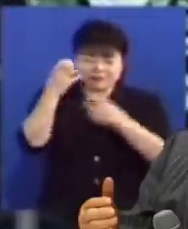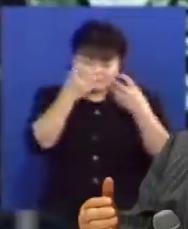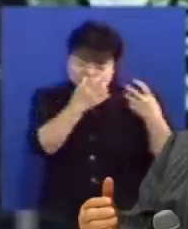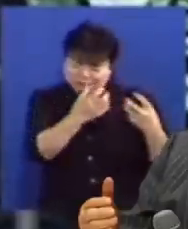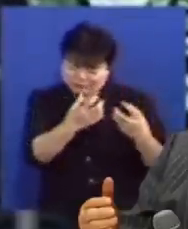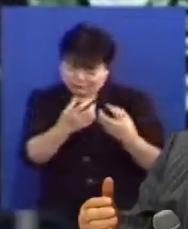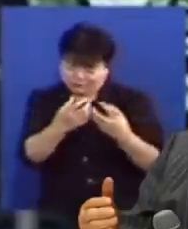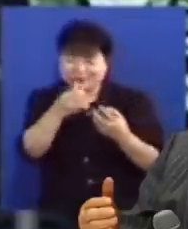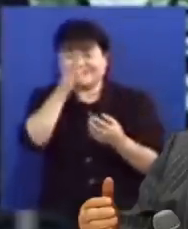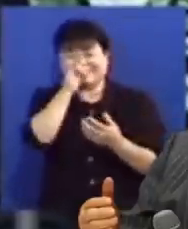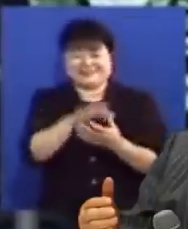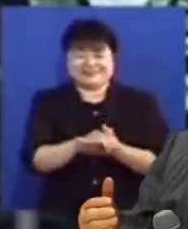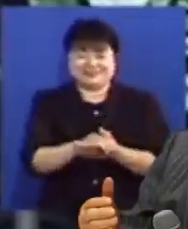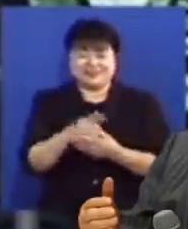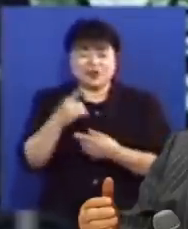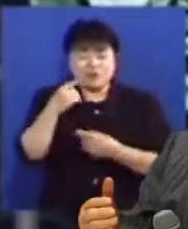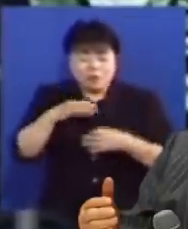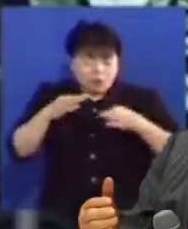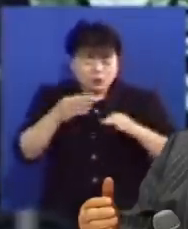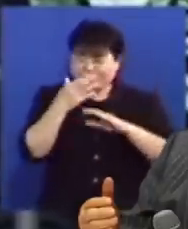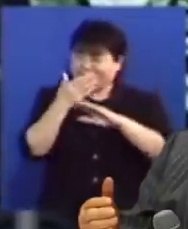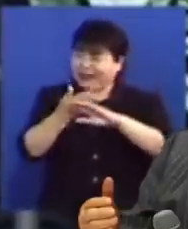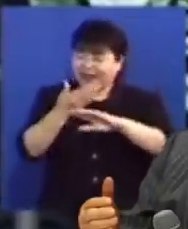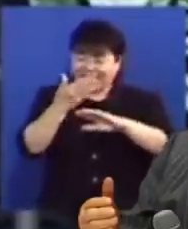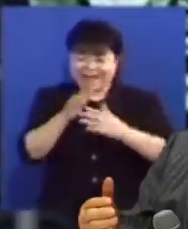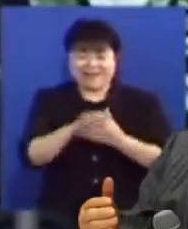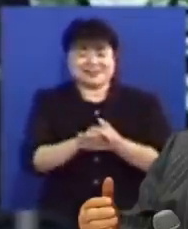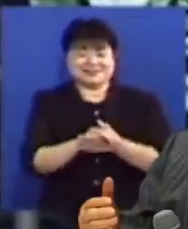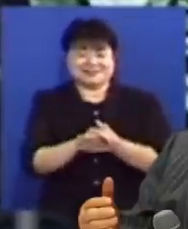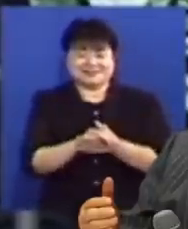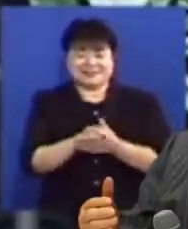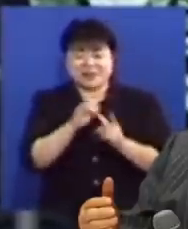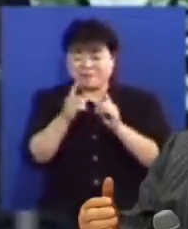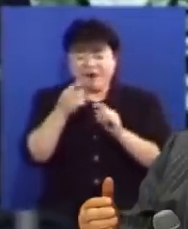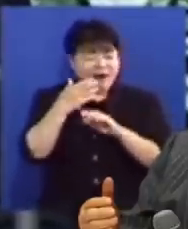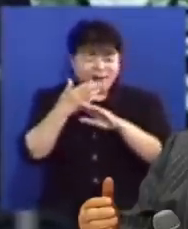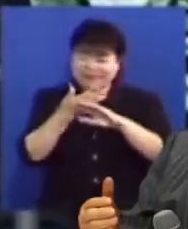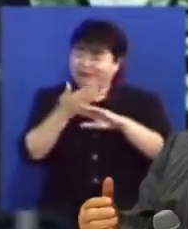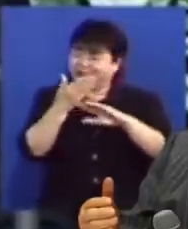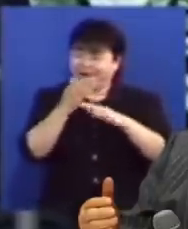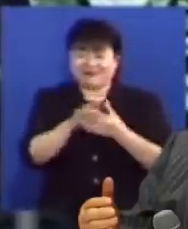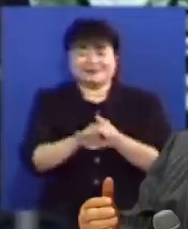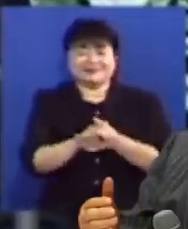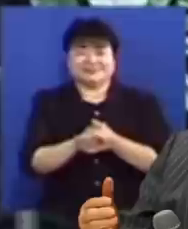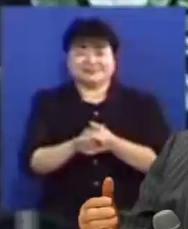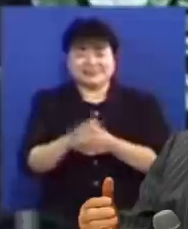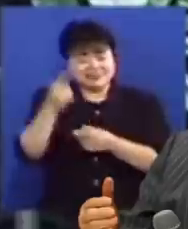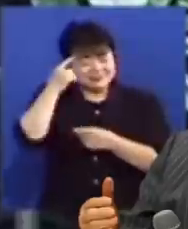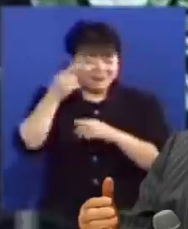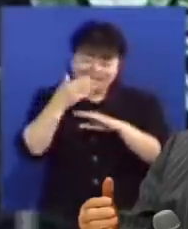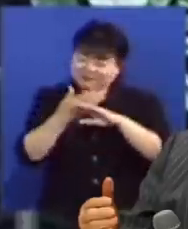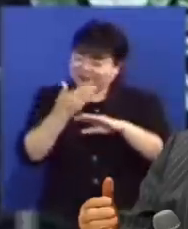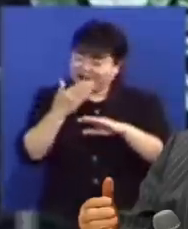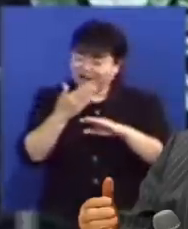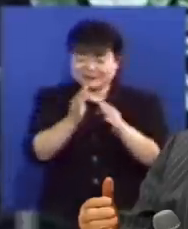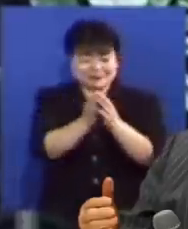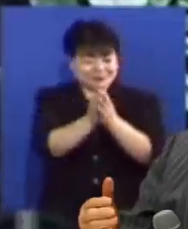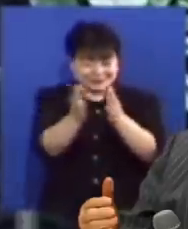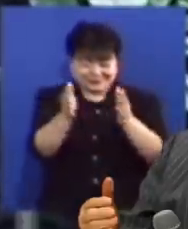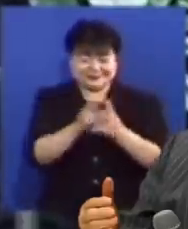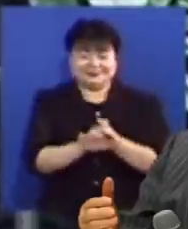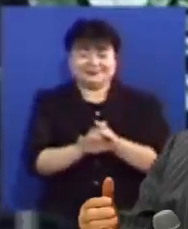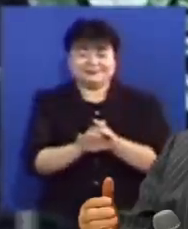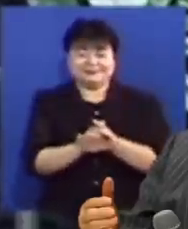내 음성이 달라지고 말이 달라지고 생각이 달라지기 시작하는 것입니다